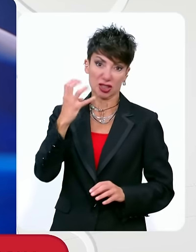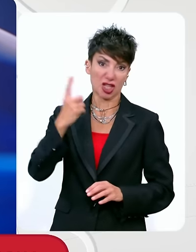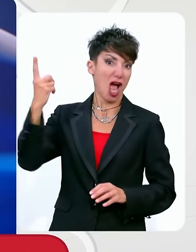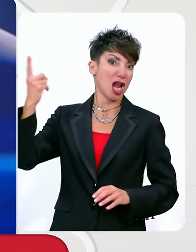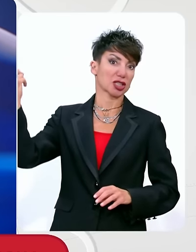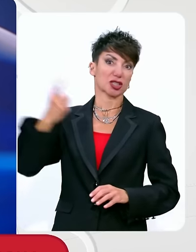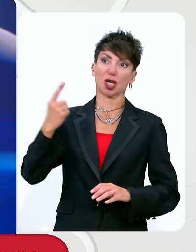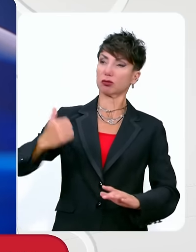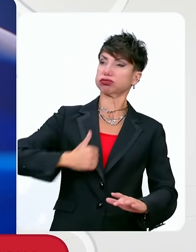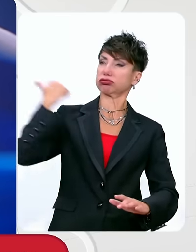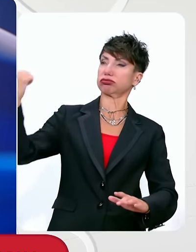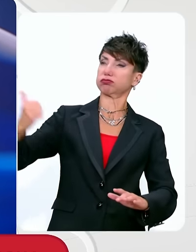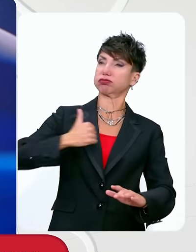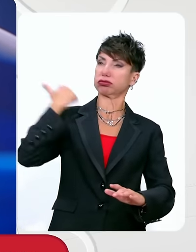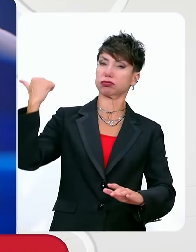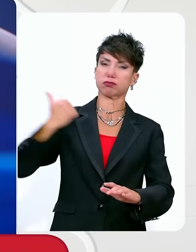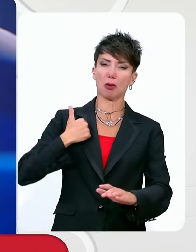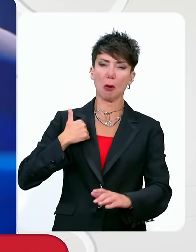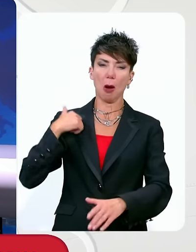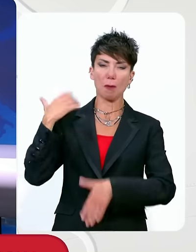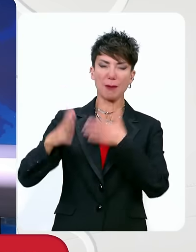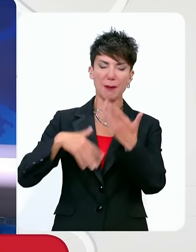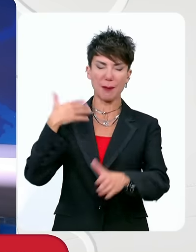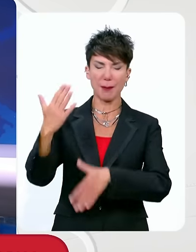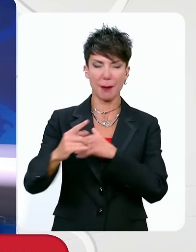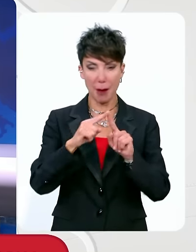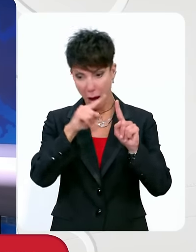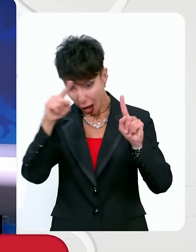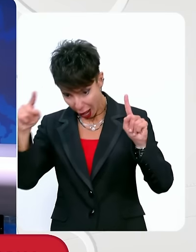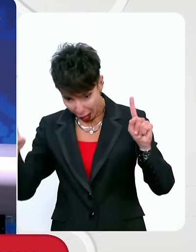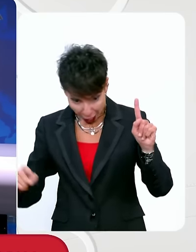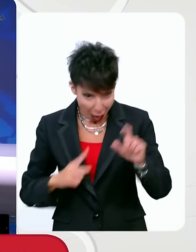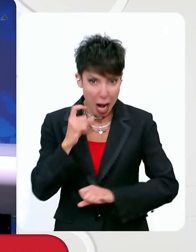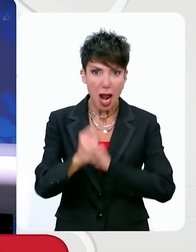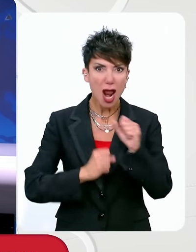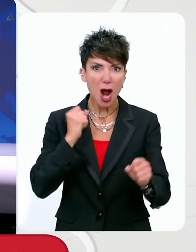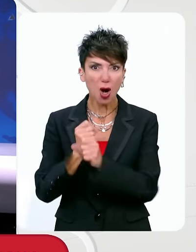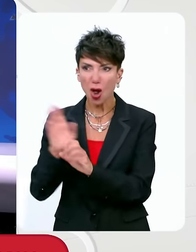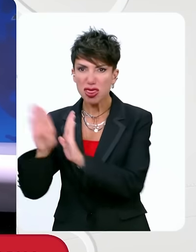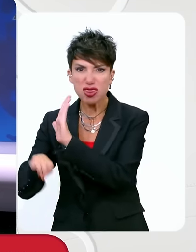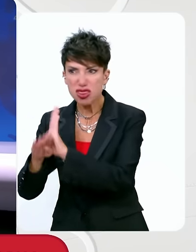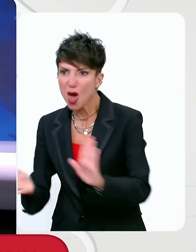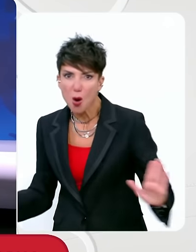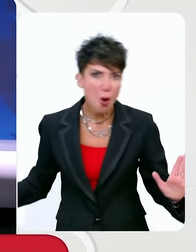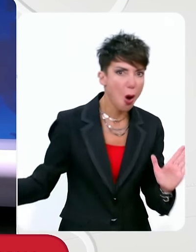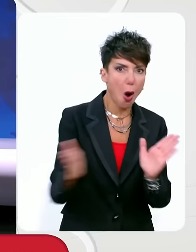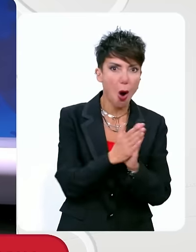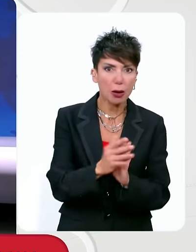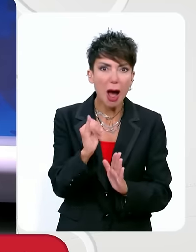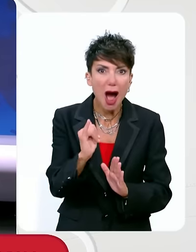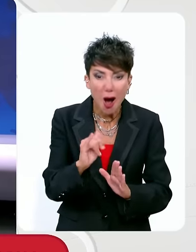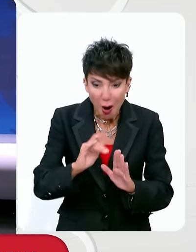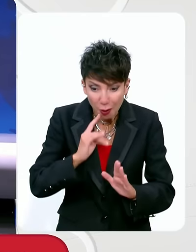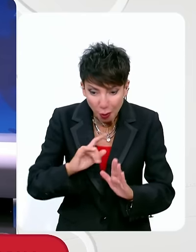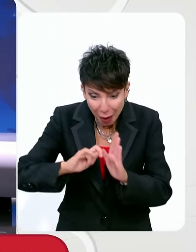% και έφερε πολλά αντιλαϊκά μέτρα μέσα σε ένα μόλις χρόνο, χωρίς να έχει κλείσει κανό χρόνο. Μια πολιτική